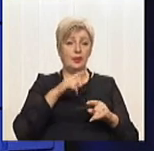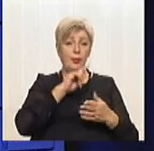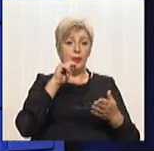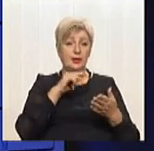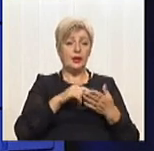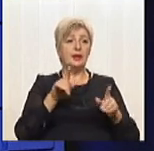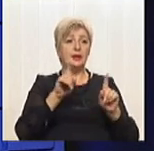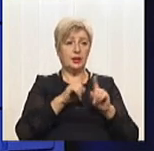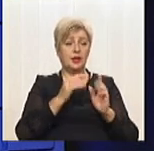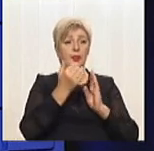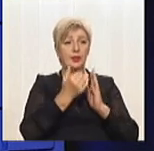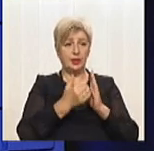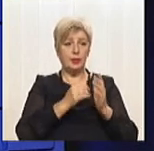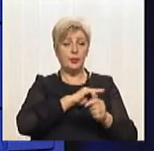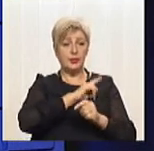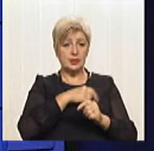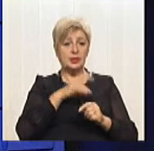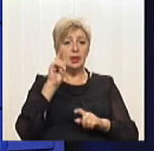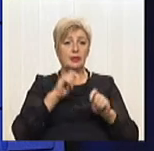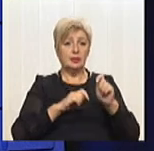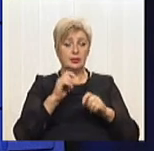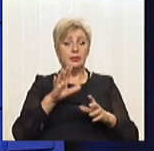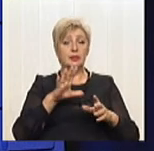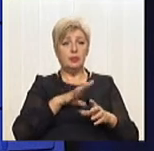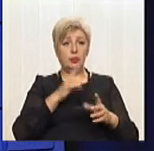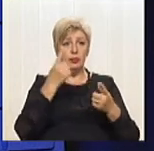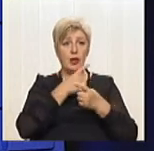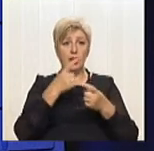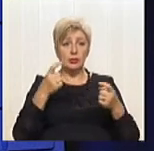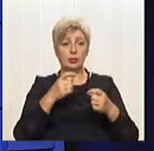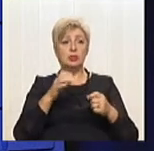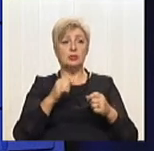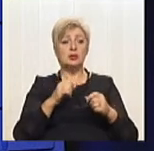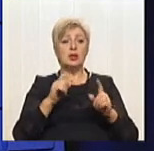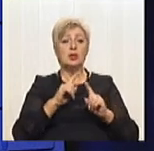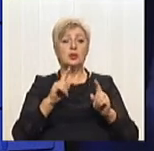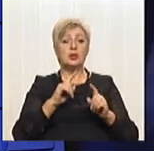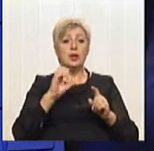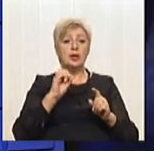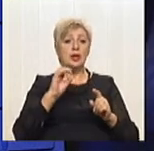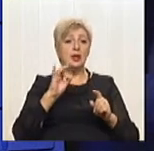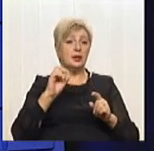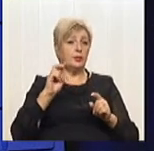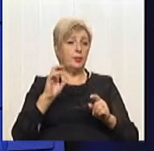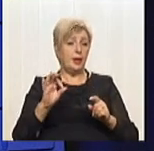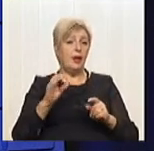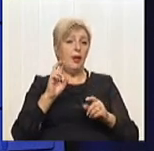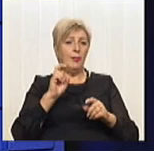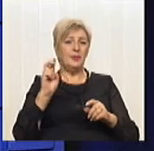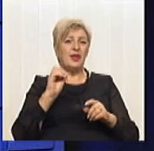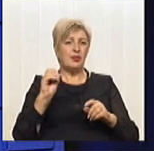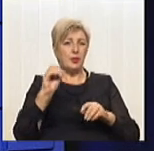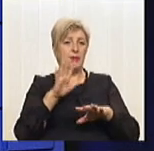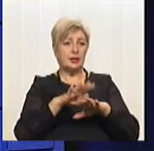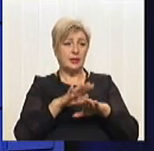програми посилюються. Навіть на форумі був анонс того, що Європейський банк реконструкції на розвитку ще більш підіймає це